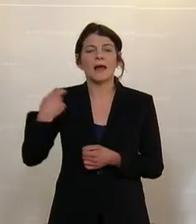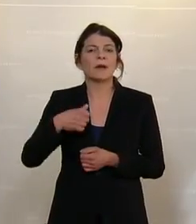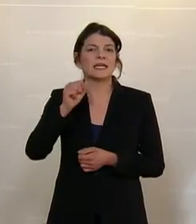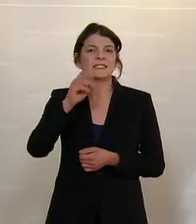Berichtigung.